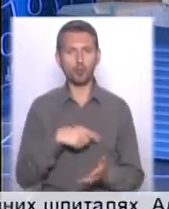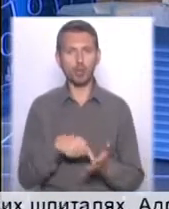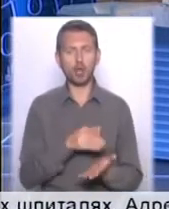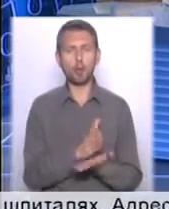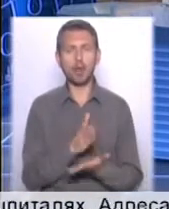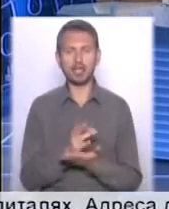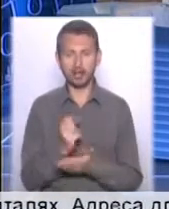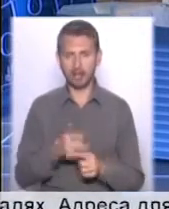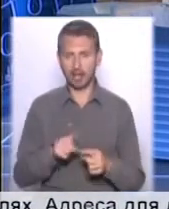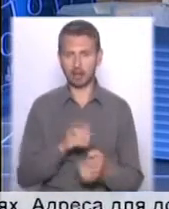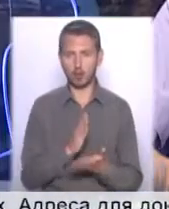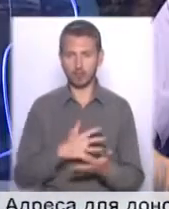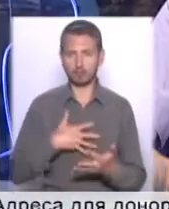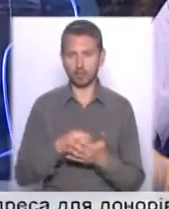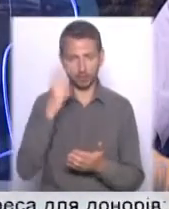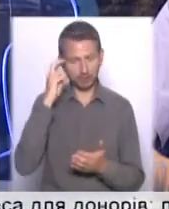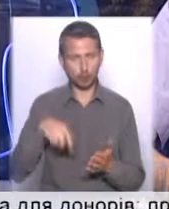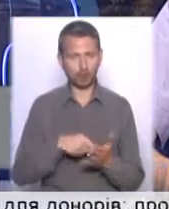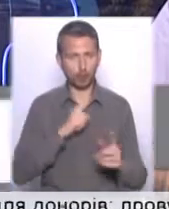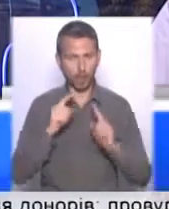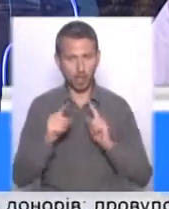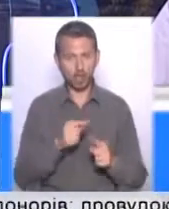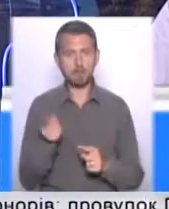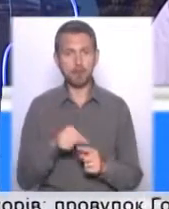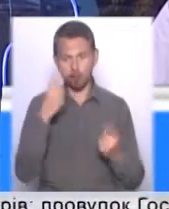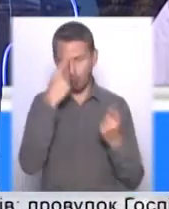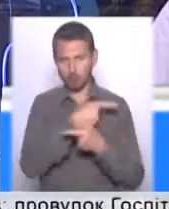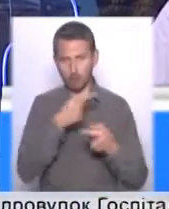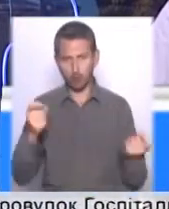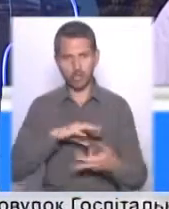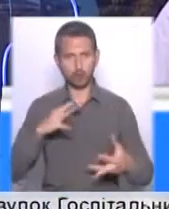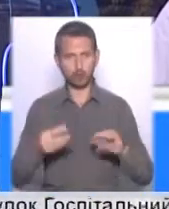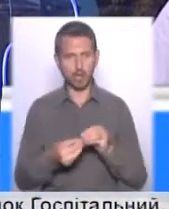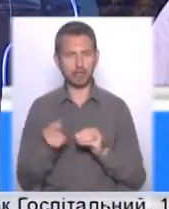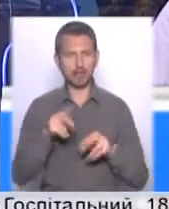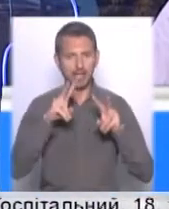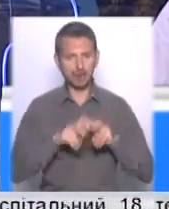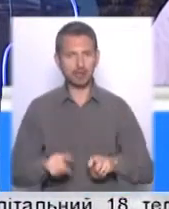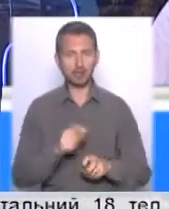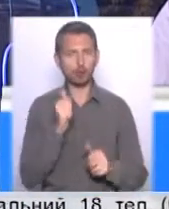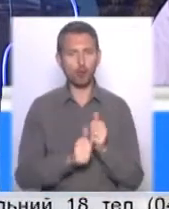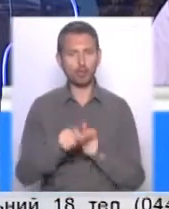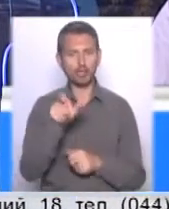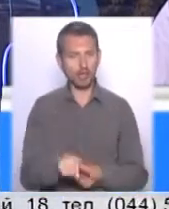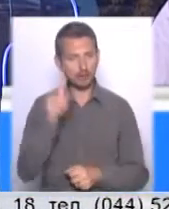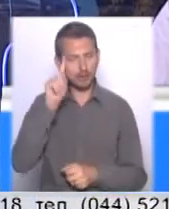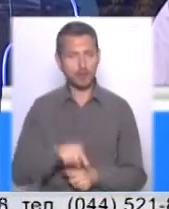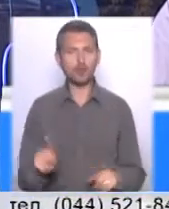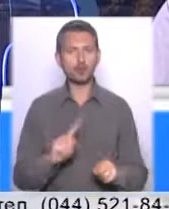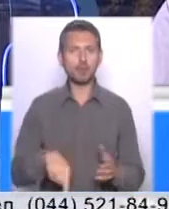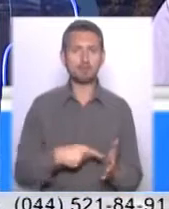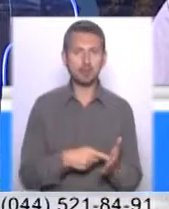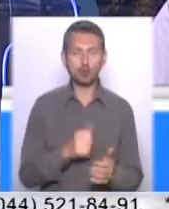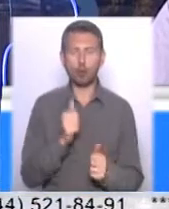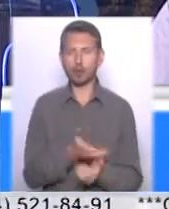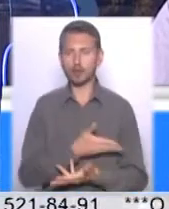майна, яке знаходиться у власності Київської міської ради. Причому оприлюднення обов'язково результати цієї ревізії, щоб кожен киянин знав, чим місто і кожен з нас